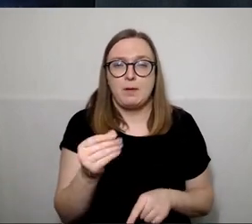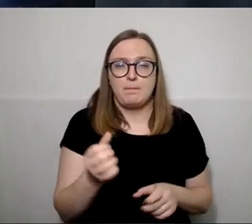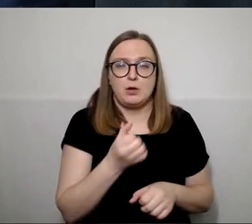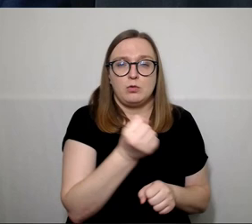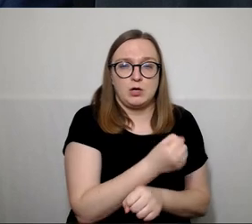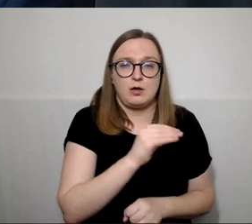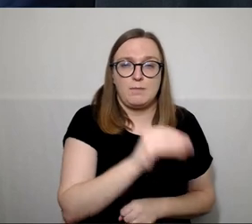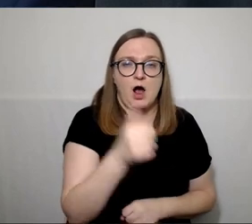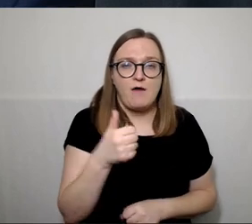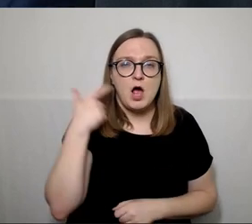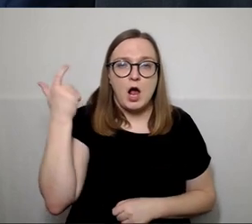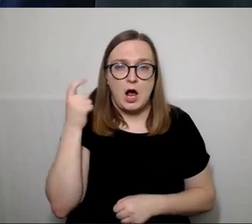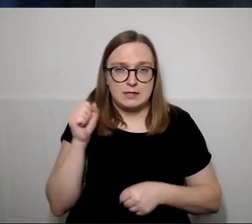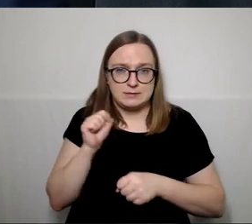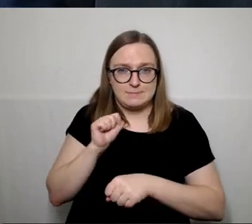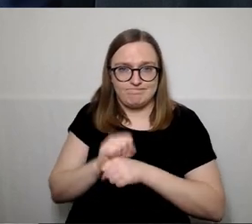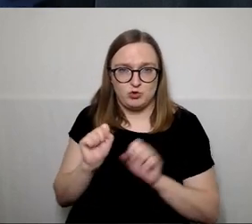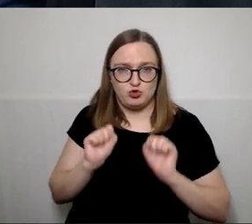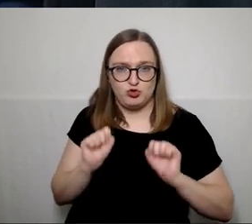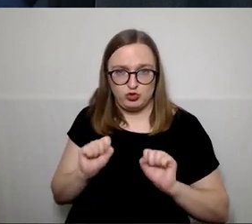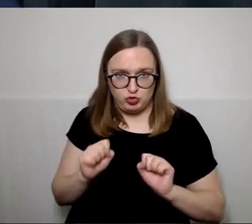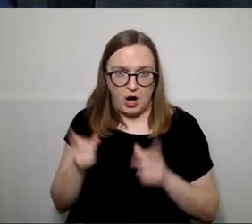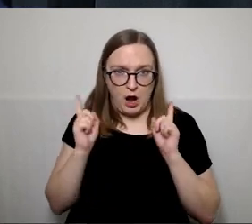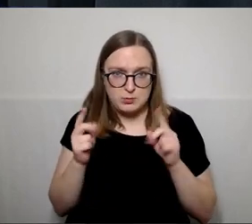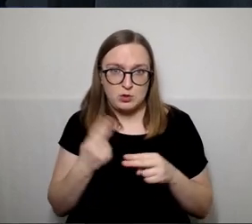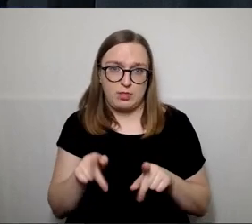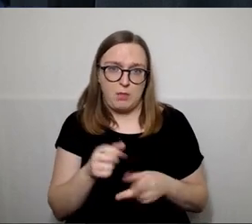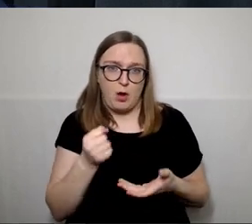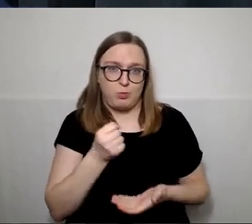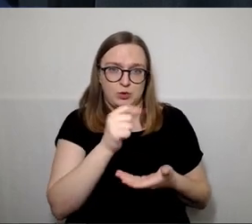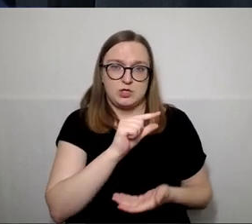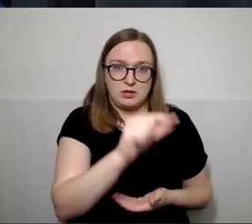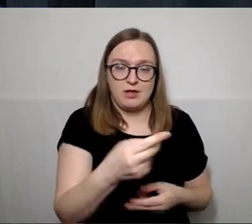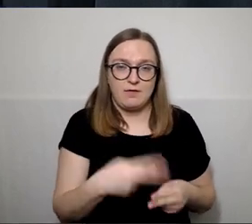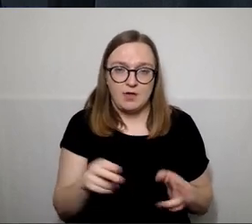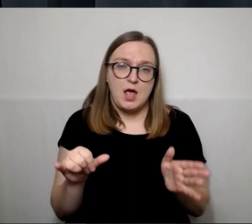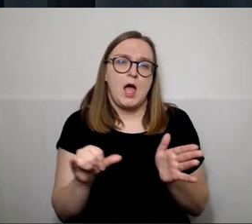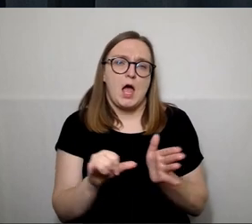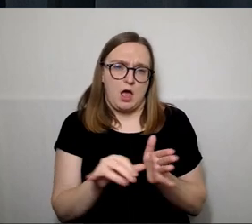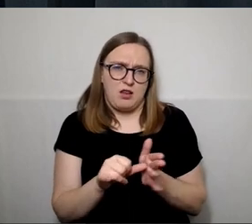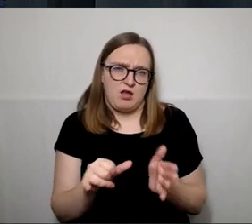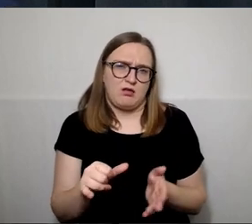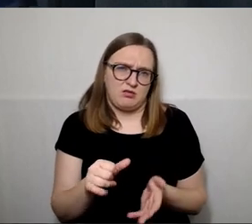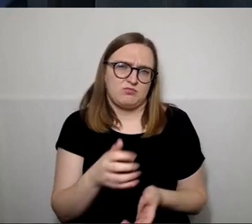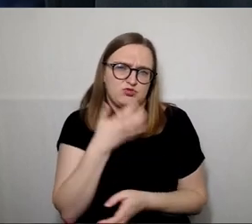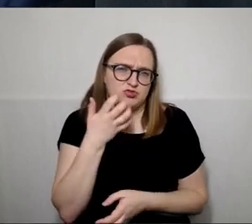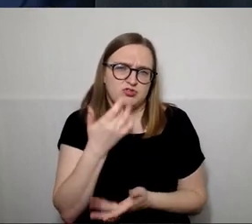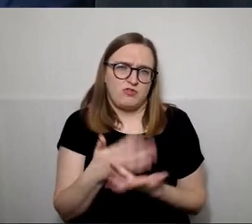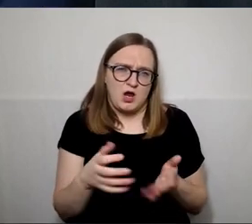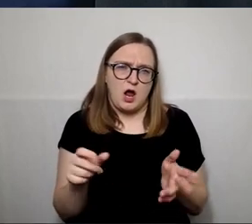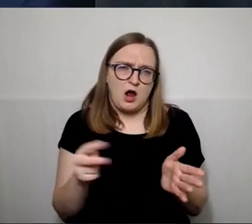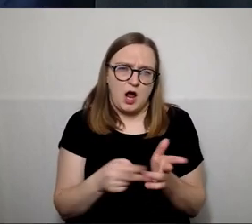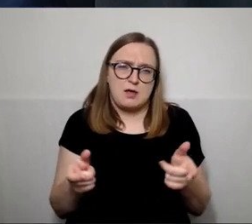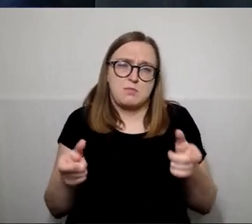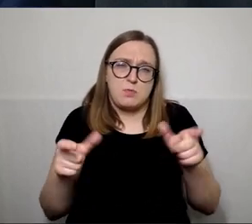irgi pridedam iš biudžeto taip, kad auga energetiniai kaštai. Irgi reikia